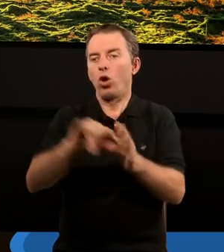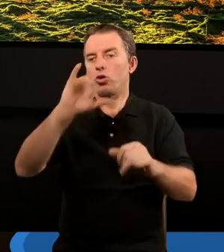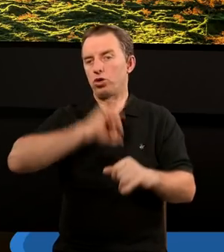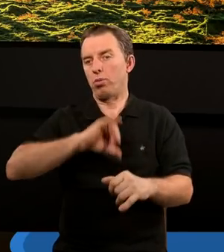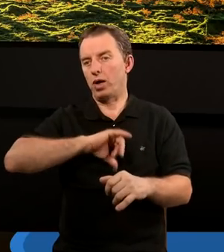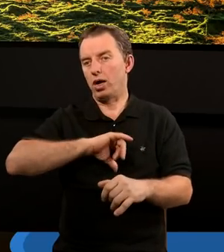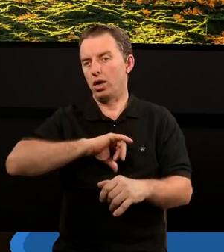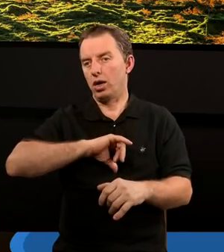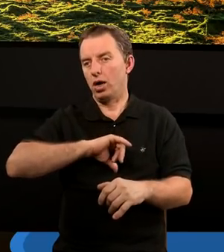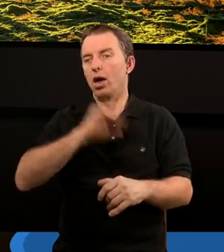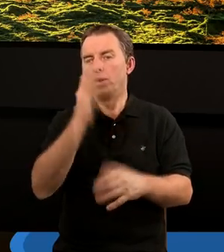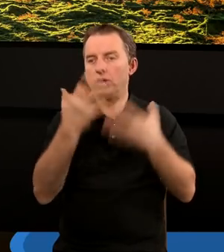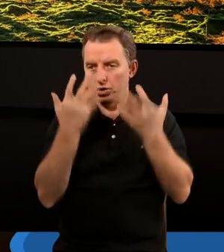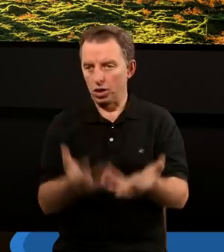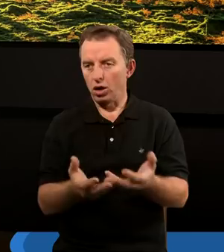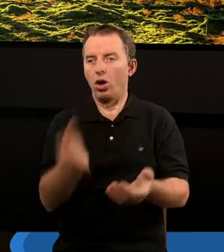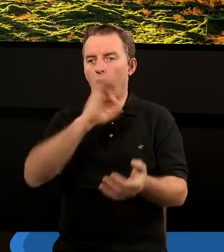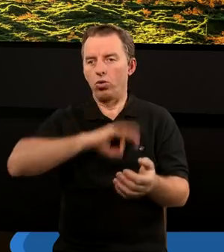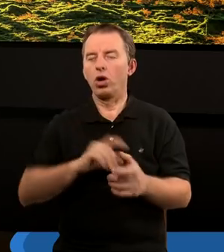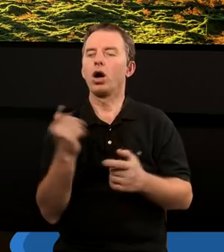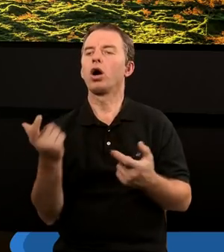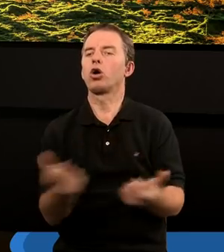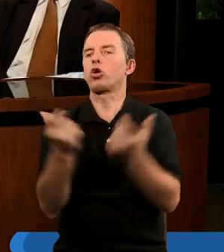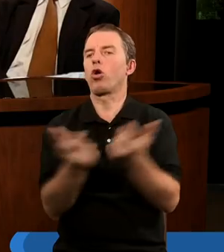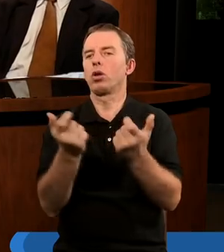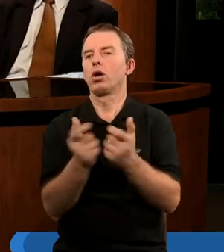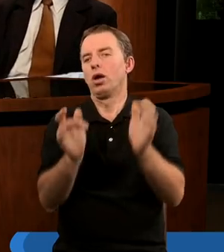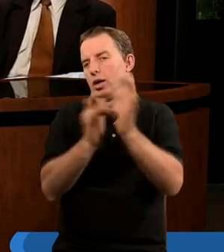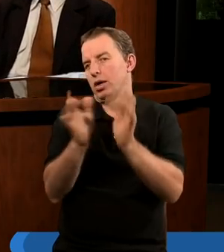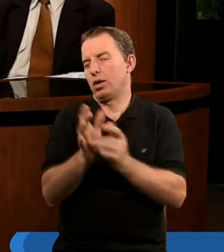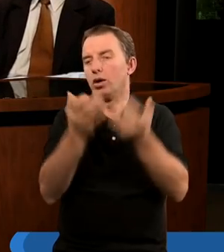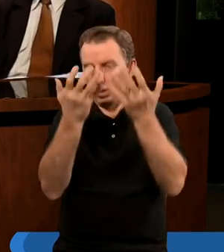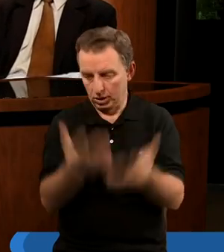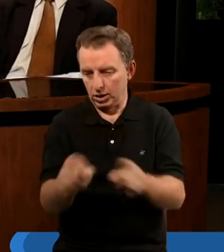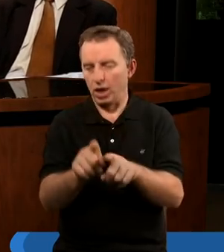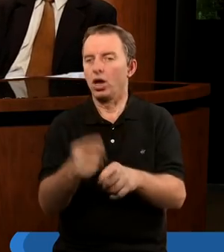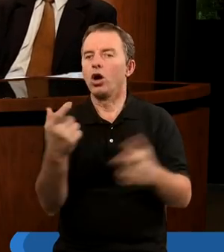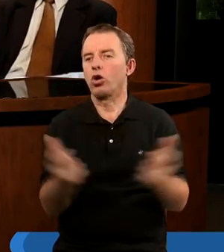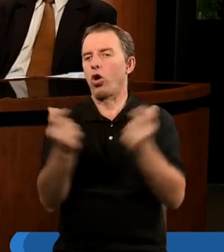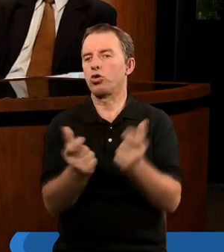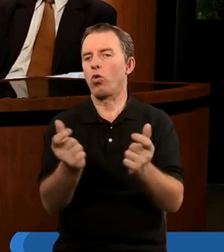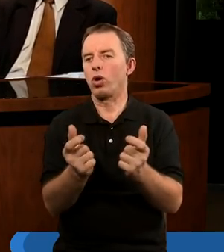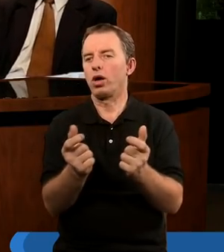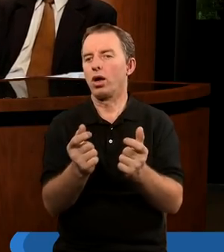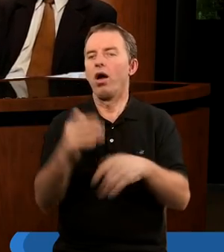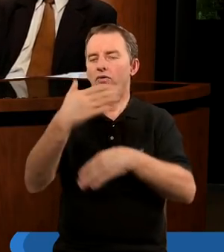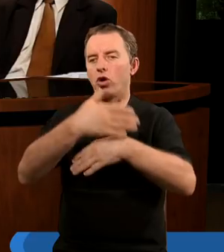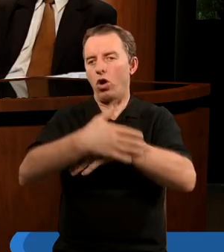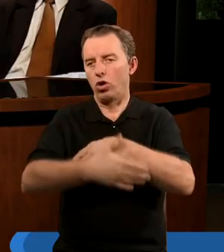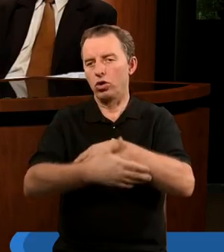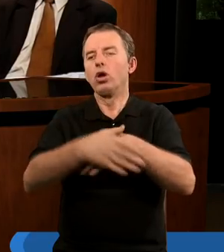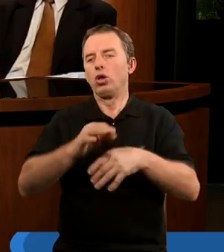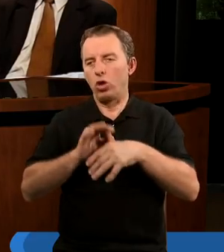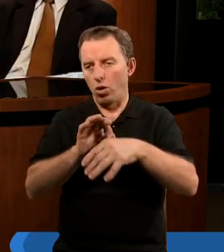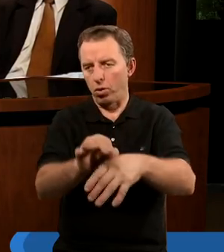siebie, to będzie chciał uzyskać groźbą. Chrystusowi koniec końców też groził. Koniec końców